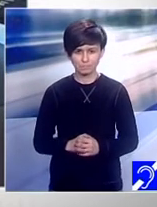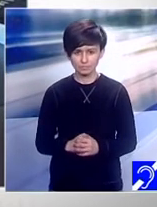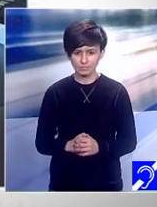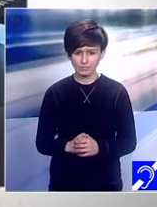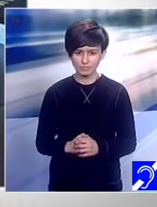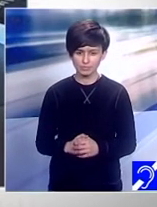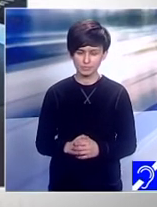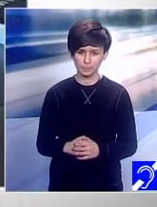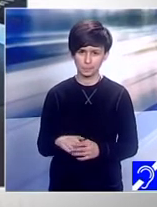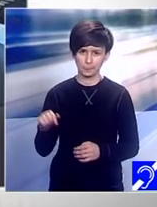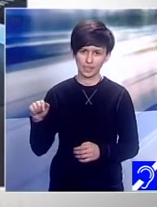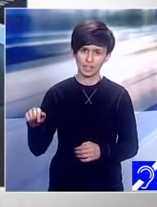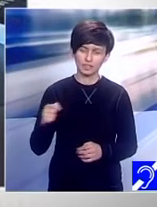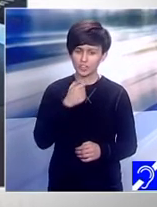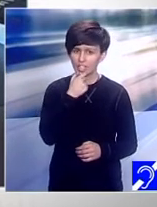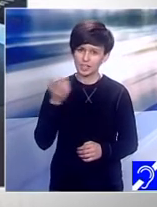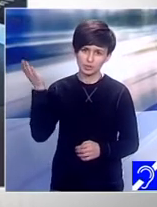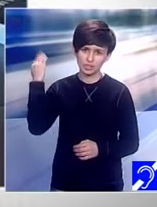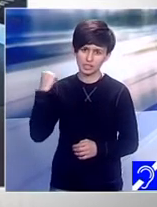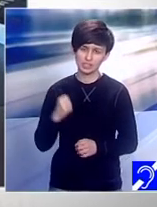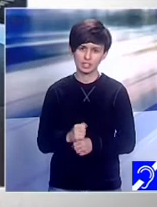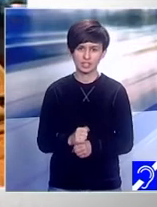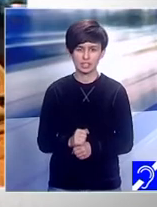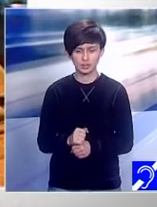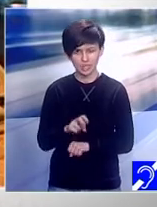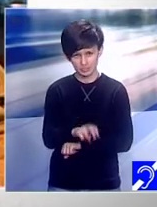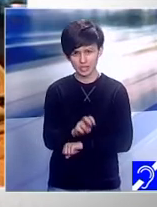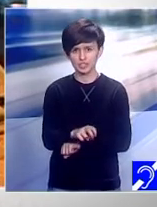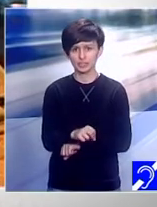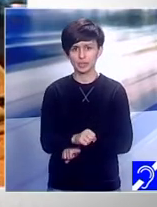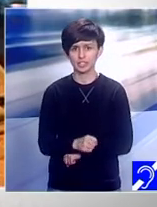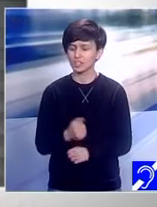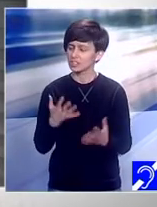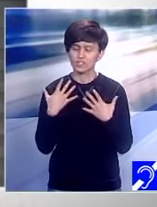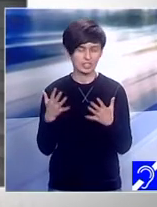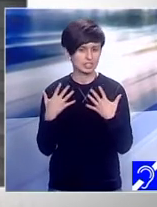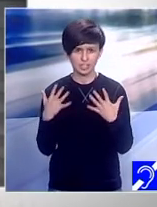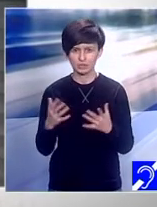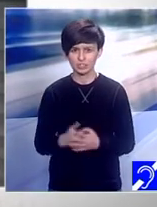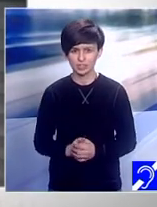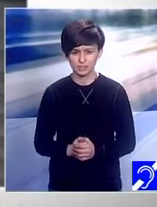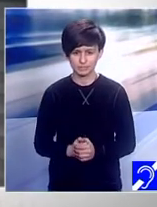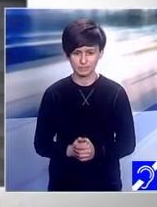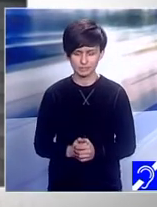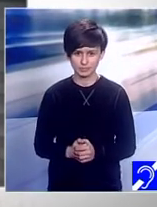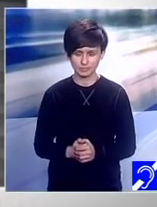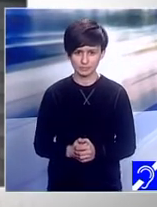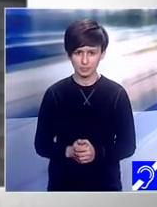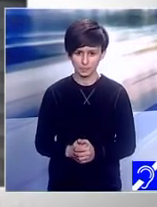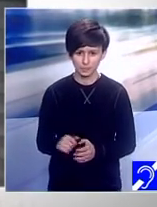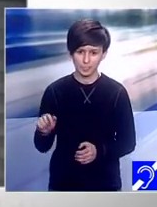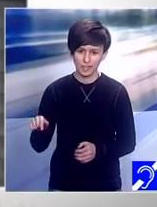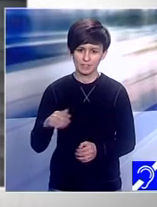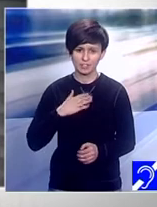nu folosesc cuvinte mari, ați strălucit. Și tu ești, fratele nofru. Și voi sunteți niște colegi